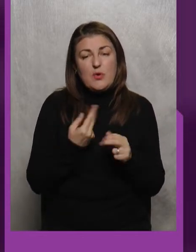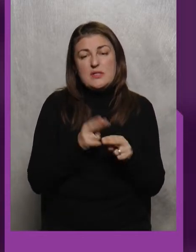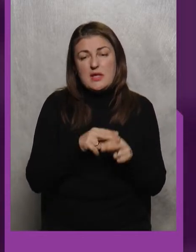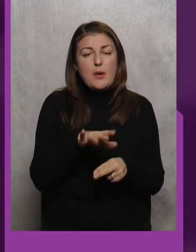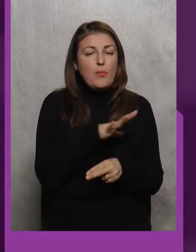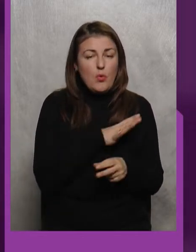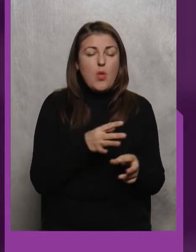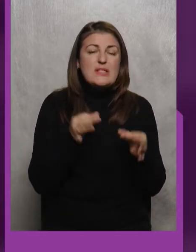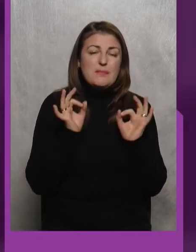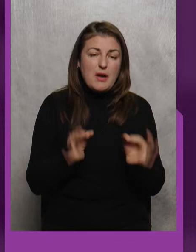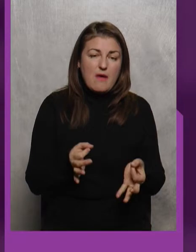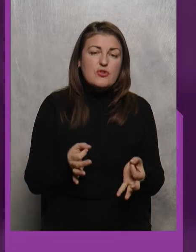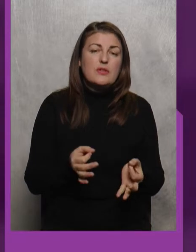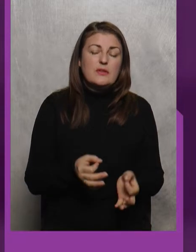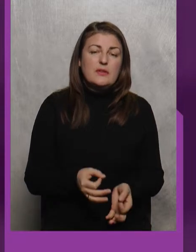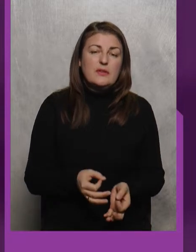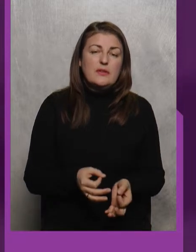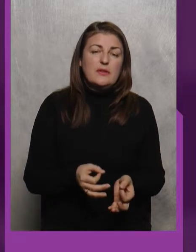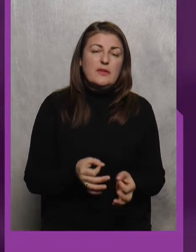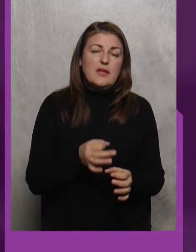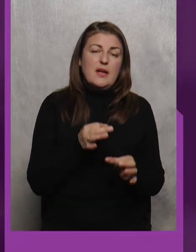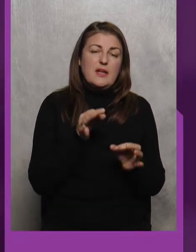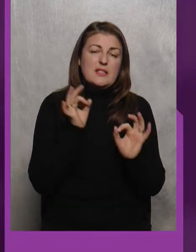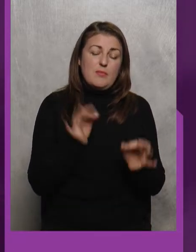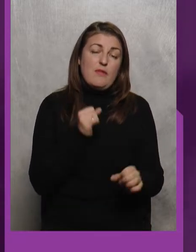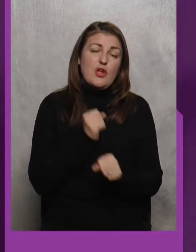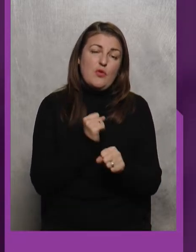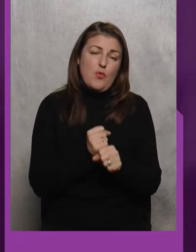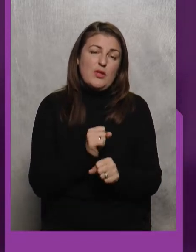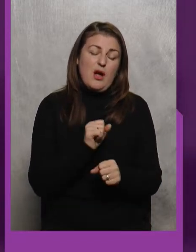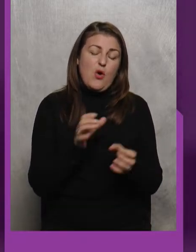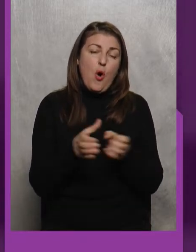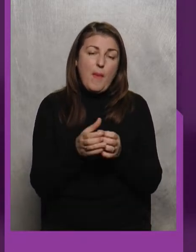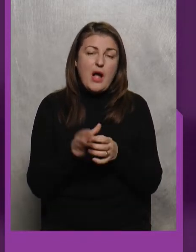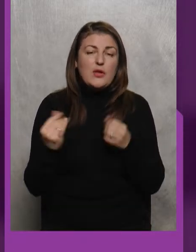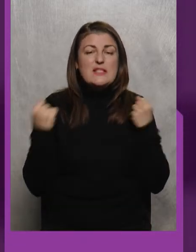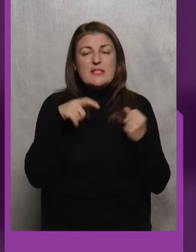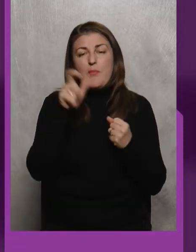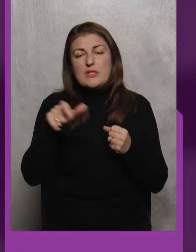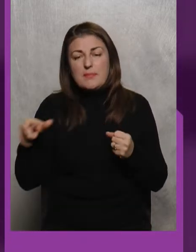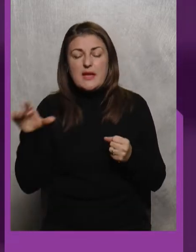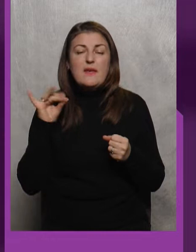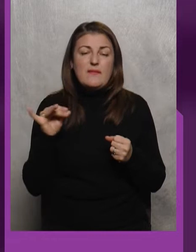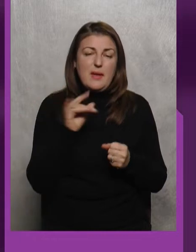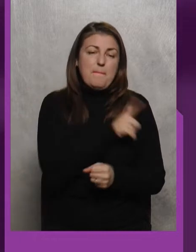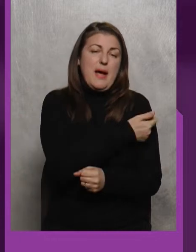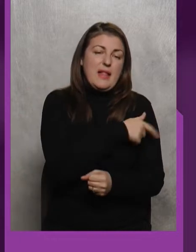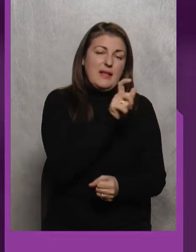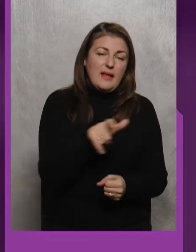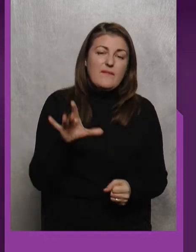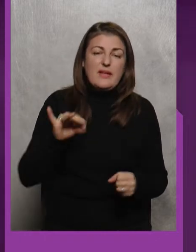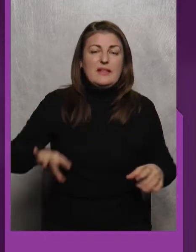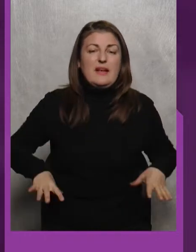було Справження Справжня робота Команди І спортсмени І медиків І тренерів